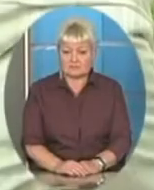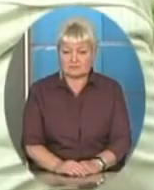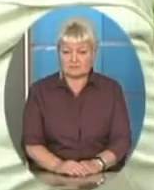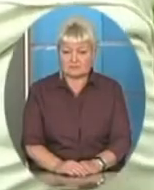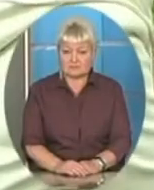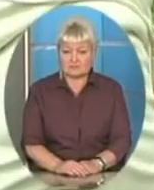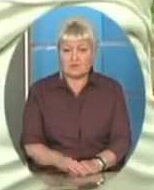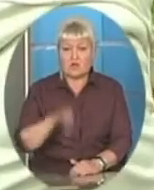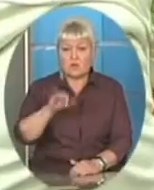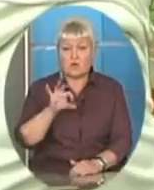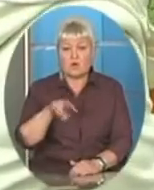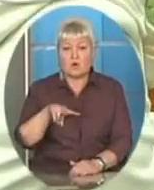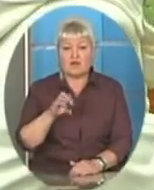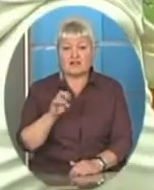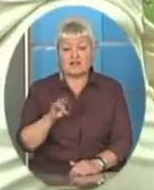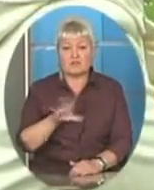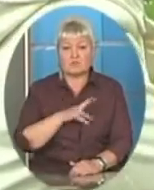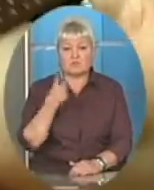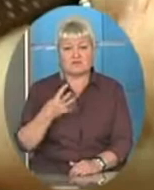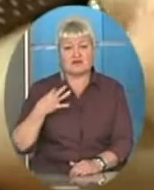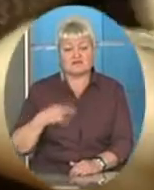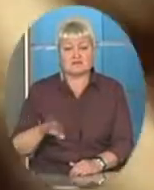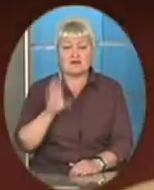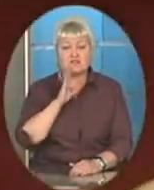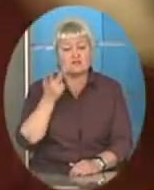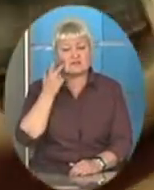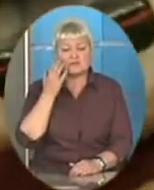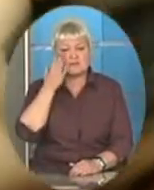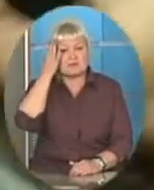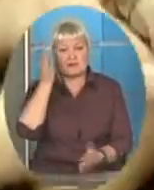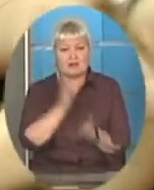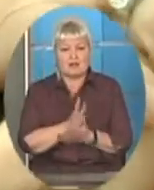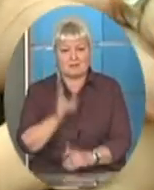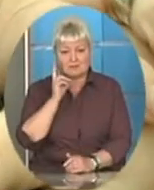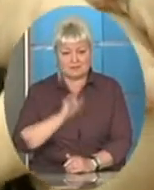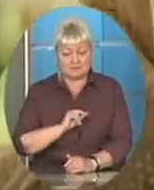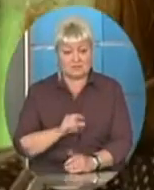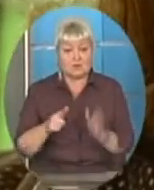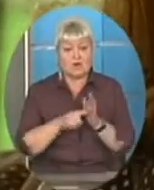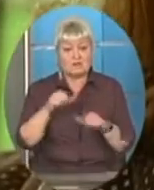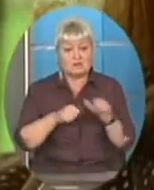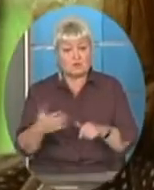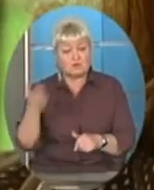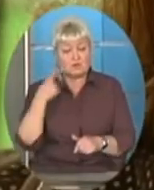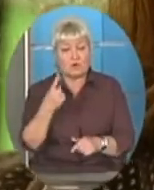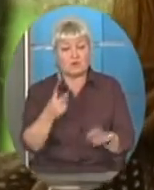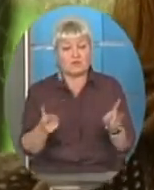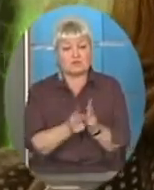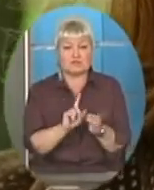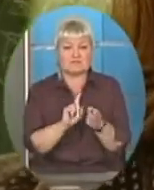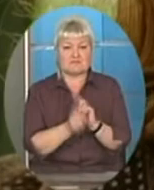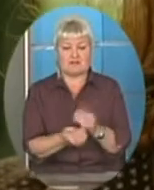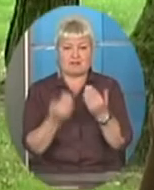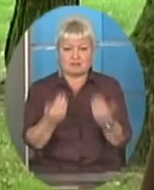У Олени було два сини, але жінка завжди мріяла мати дівчинку. Сім років тому одна зустріч змінила її